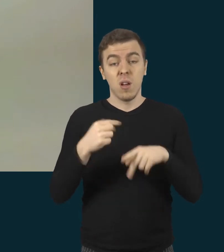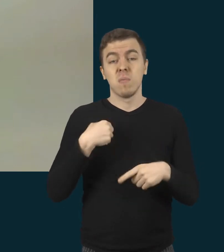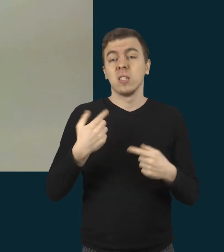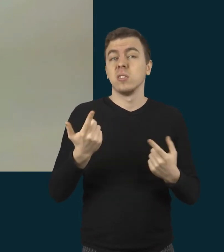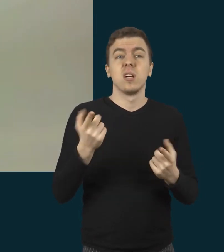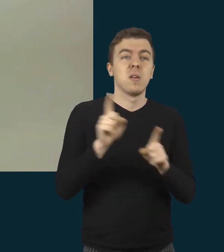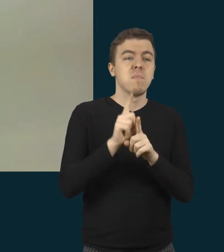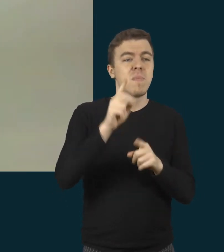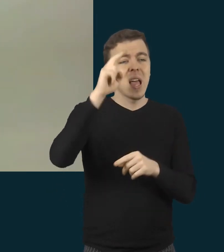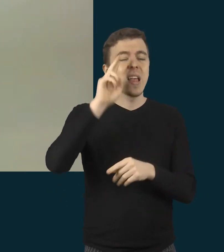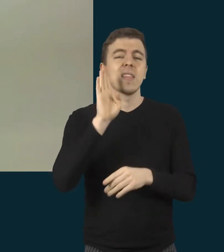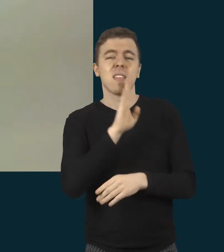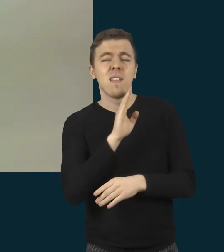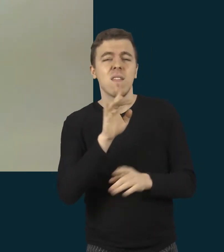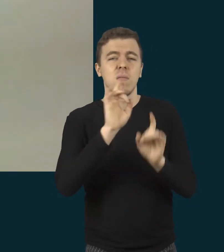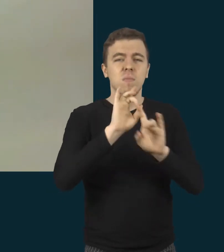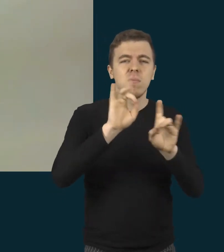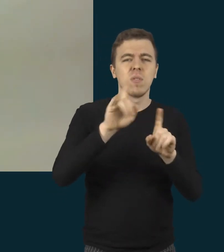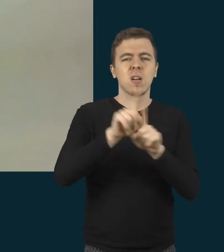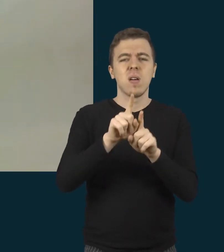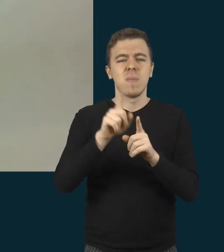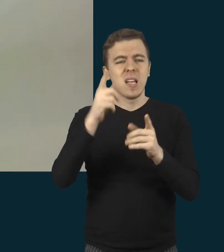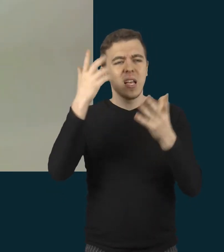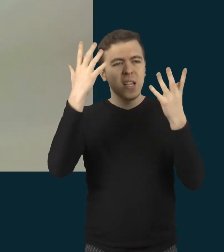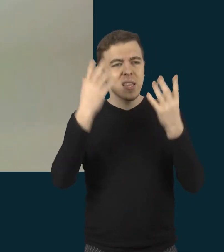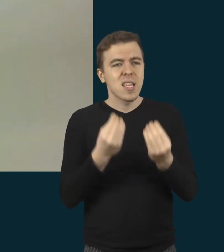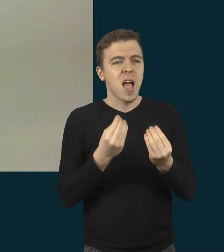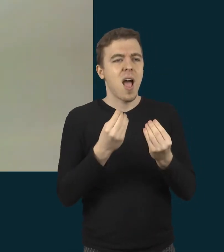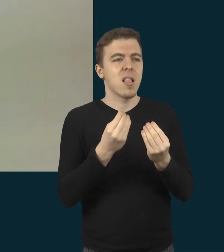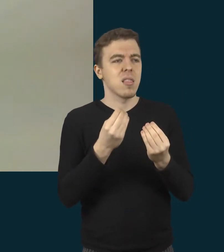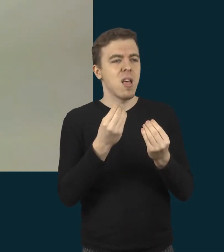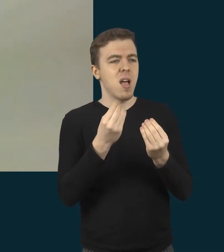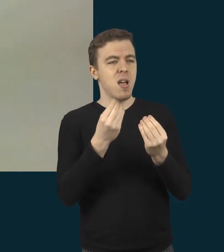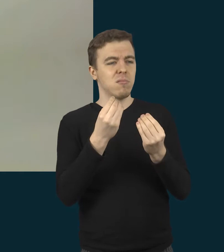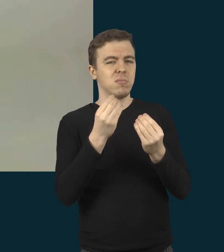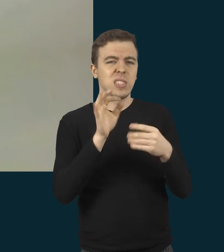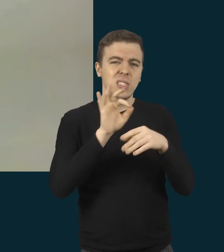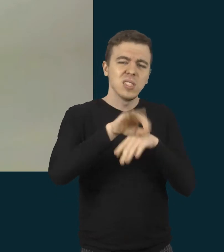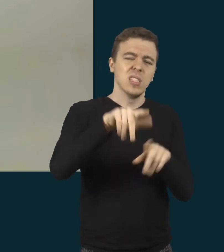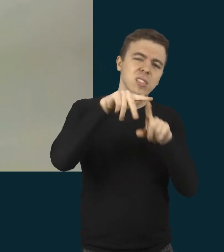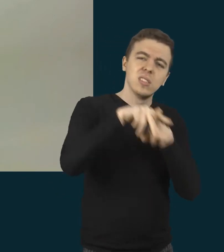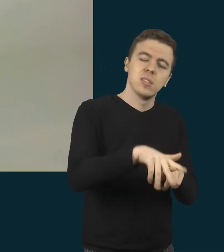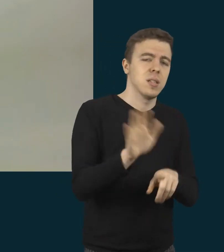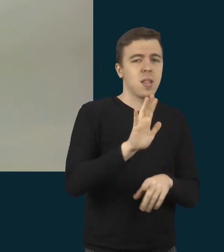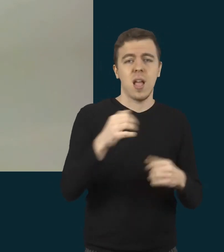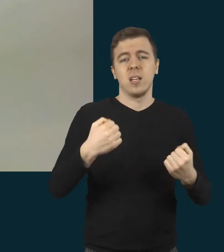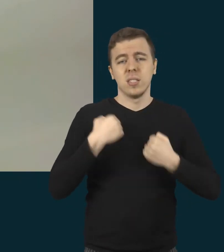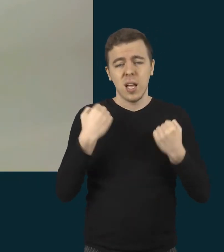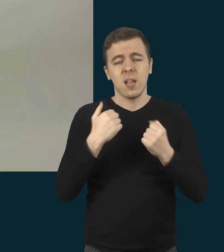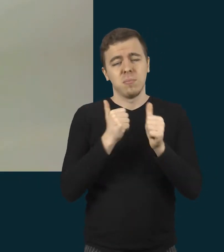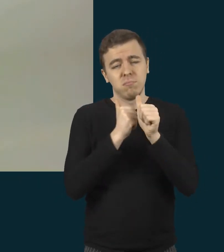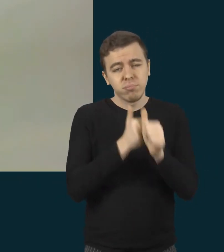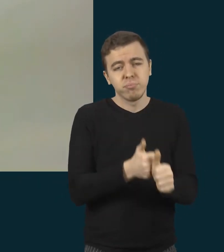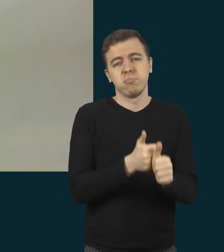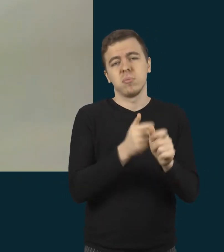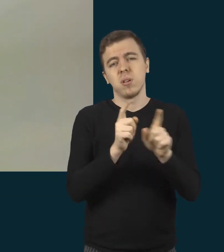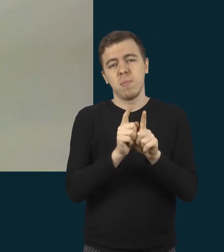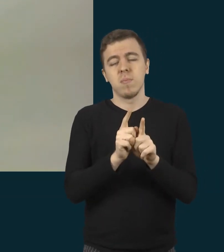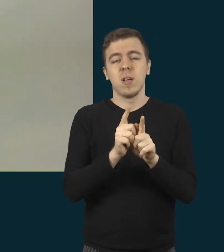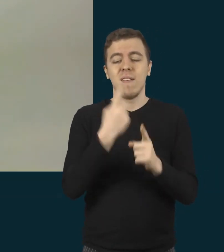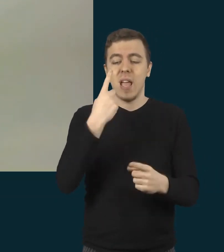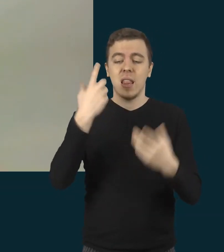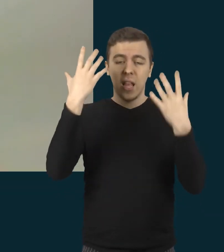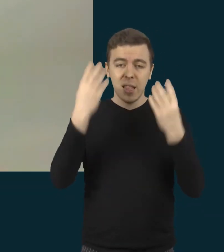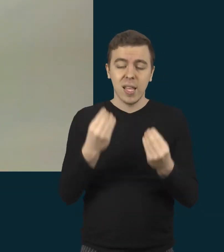mes galėjome suorganizuoti visą vaiko dieną, užtikrinti tą ūgitinę visai dienai. Bet mes galėjome prisimti atsakomybę už vieną